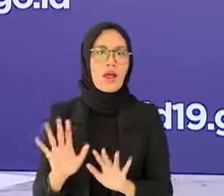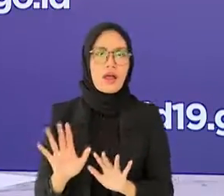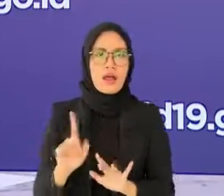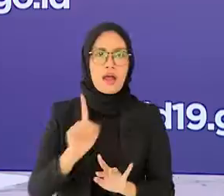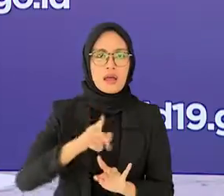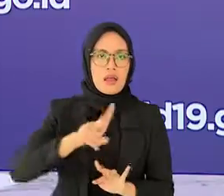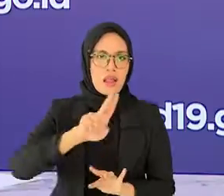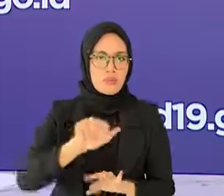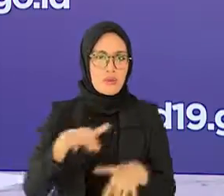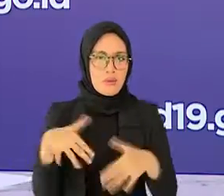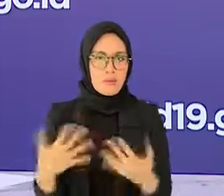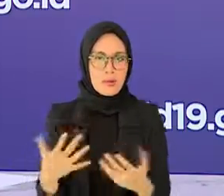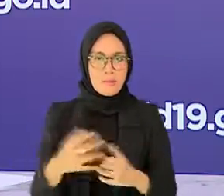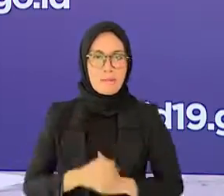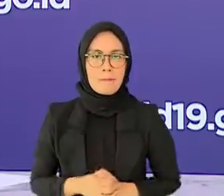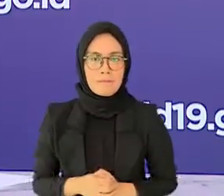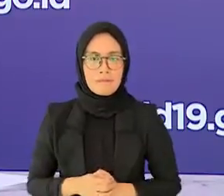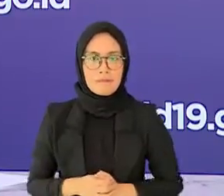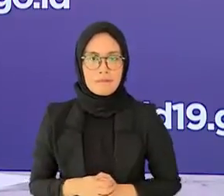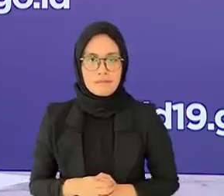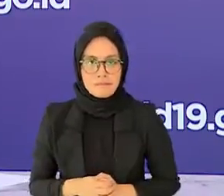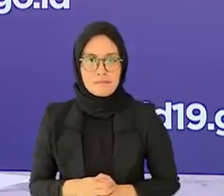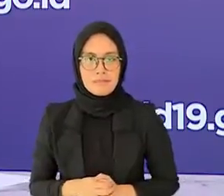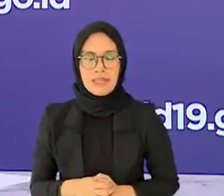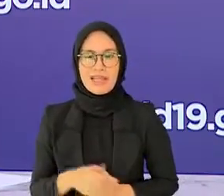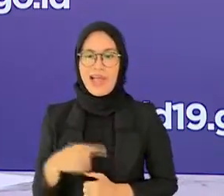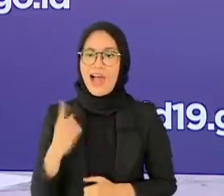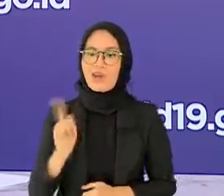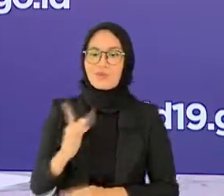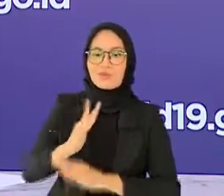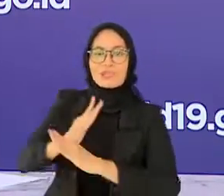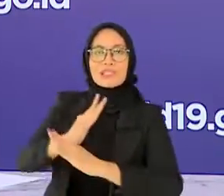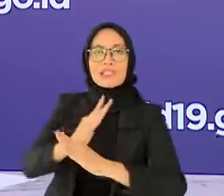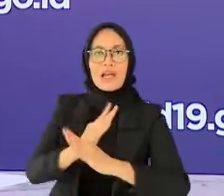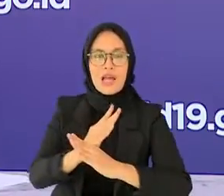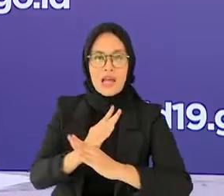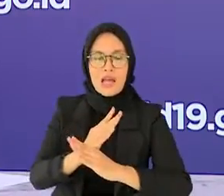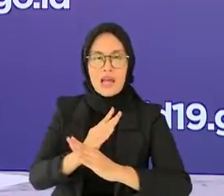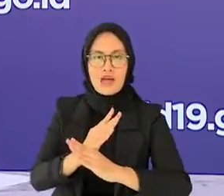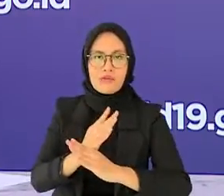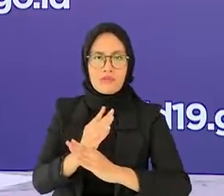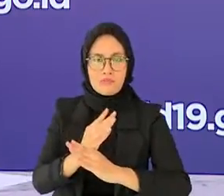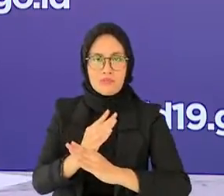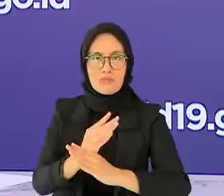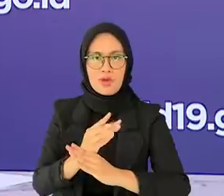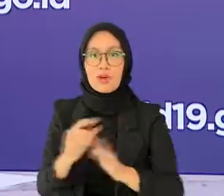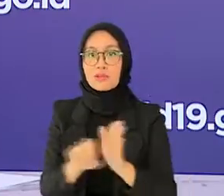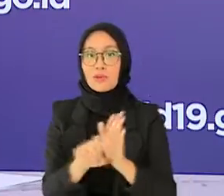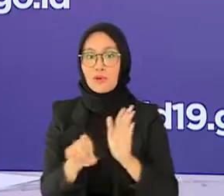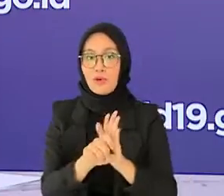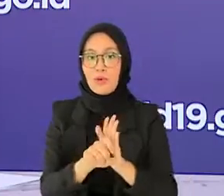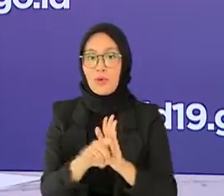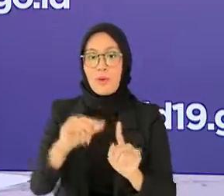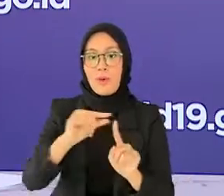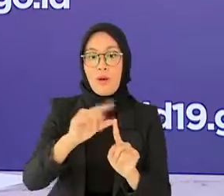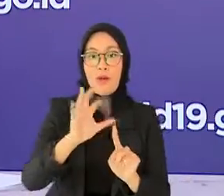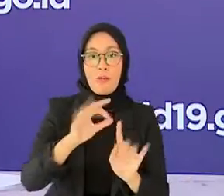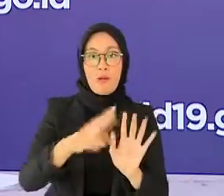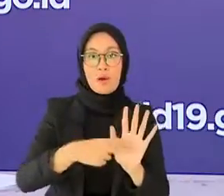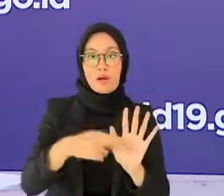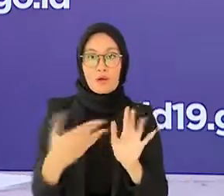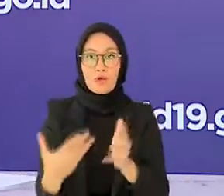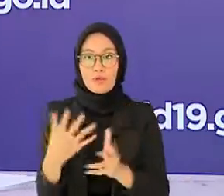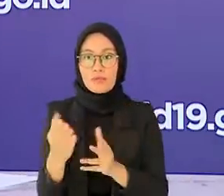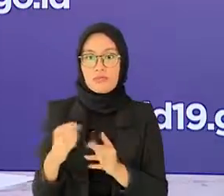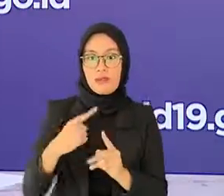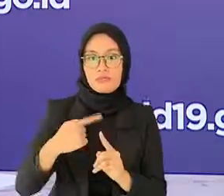lonjakan kasus yang berpotensi terjadi akibat dari beberapa kegiatan spesifik seperti perhelatan pon dan